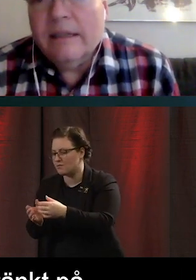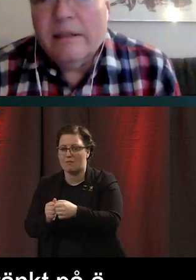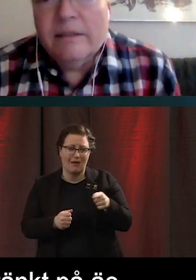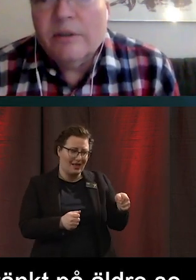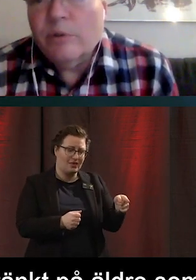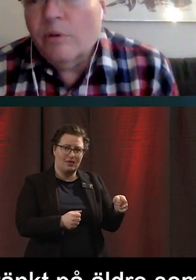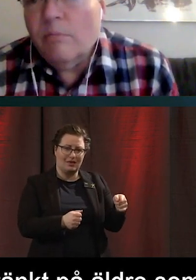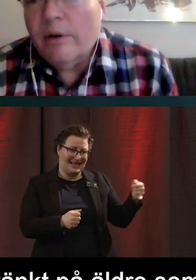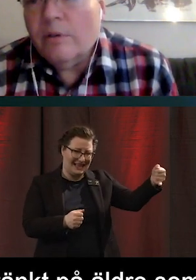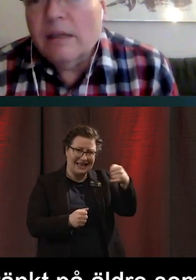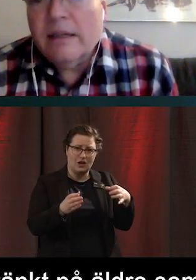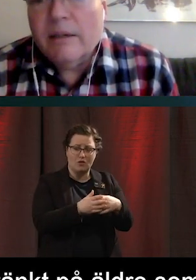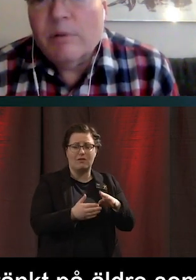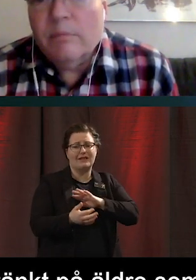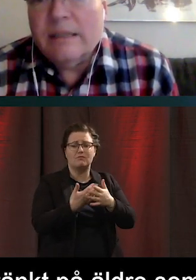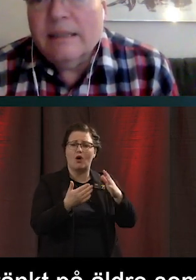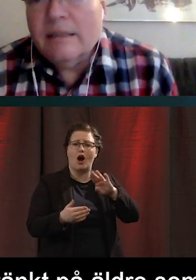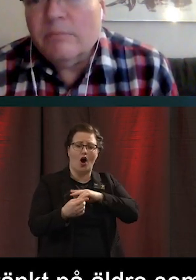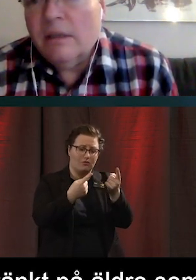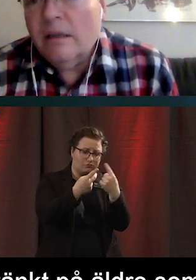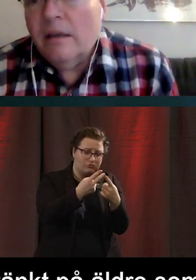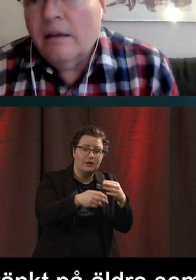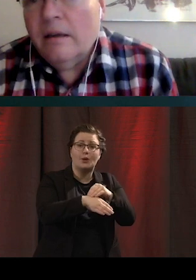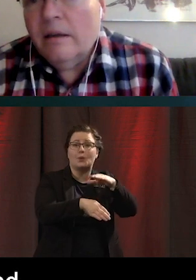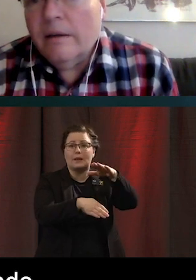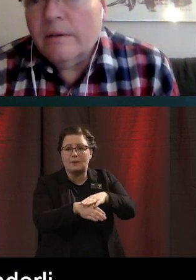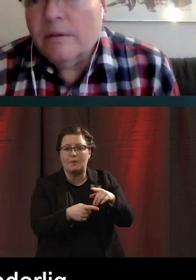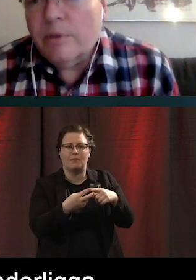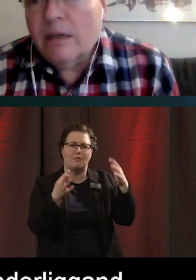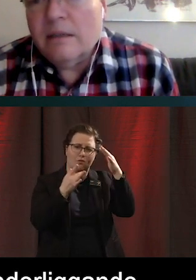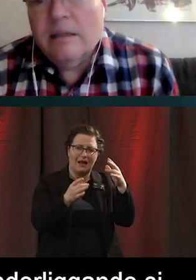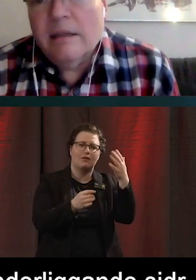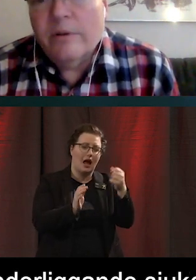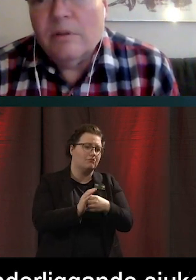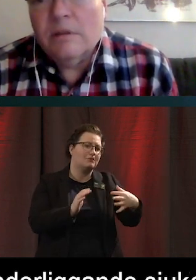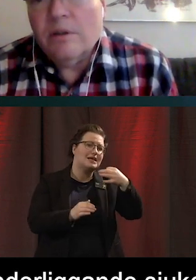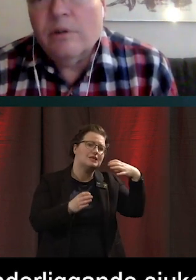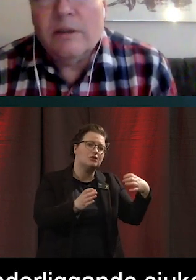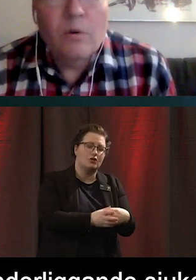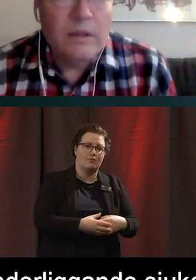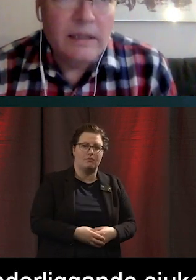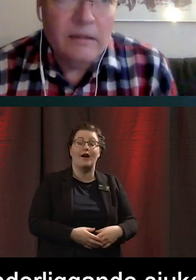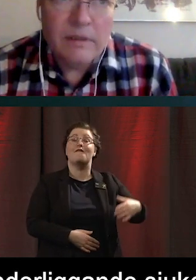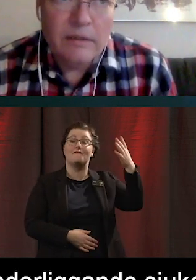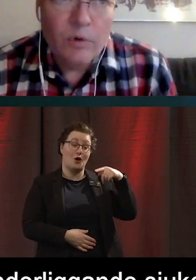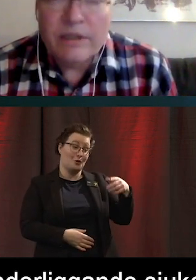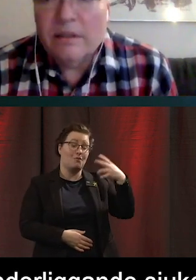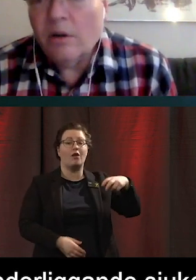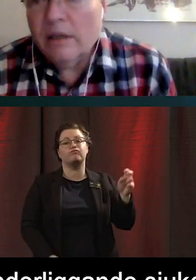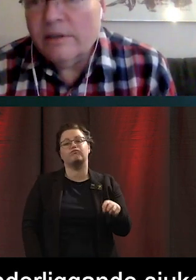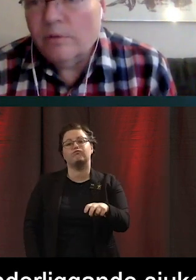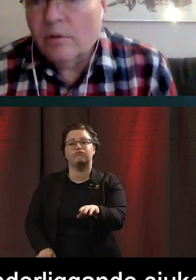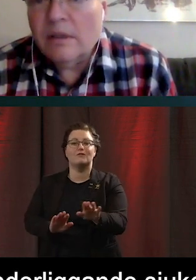underliggande sjukdomar och underliggande problematik. Som ju kanske tidigare då har kunnat gå till sin